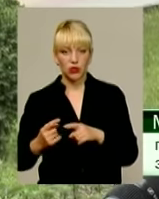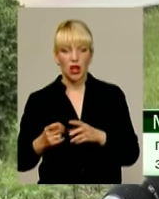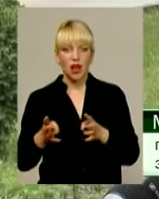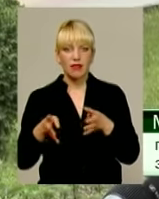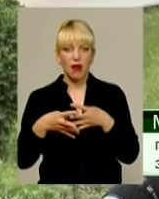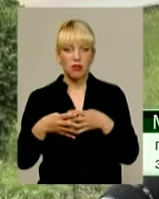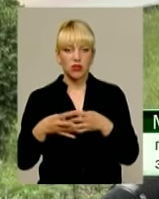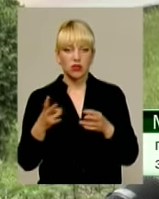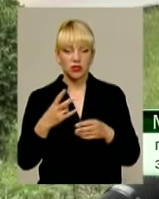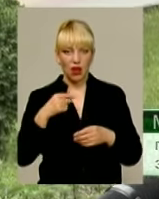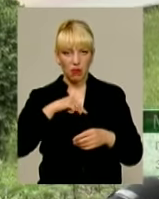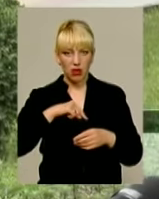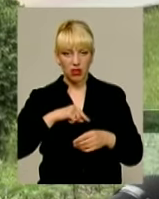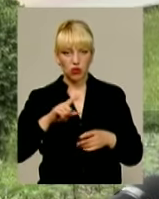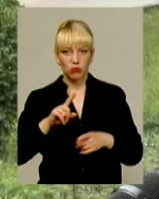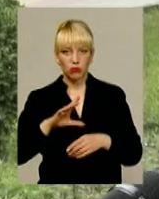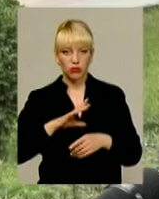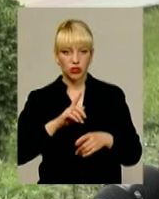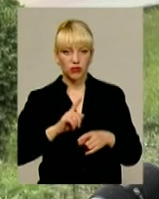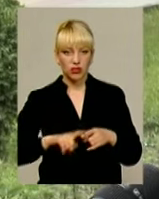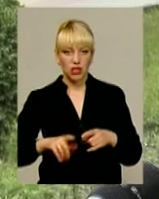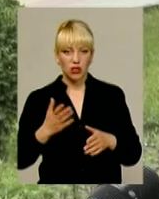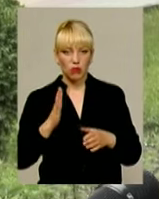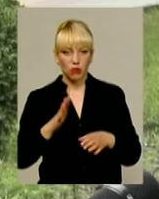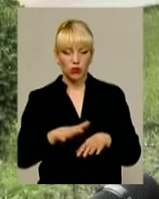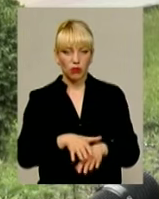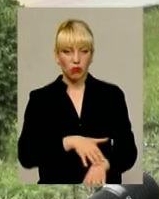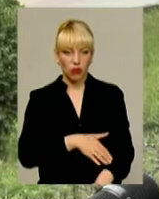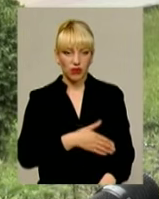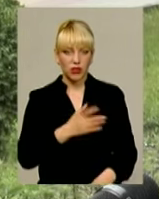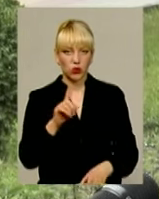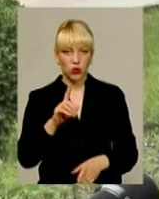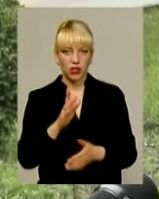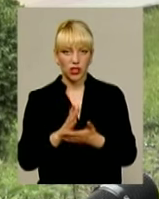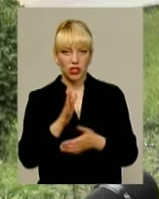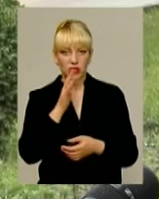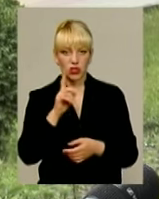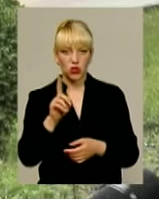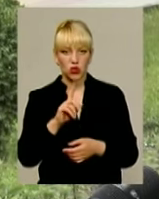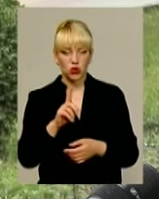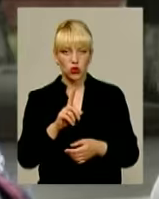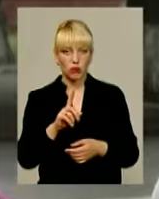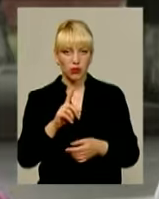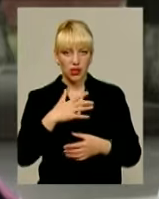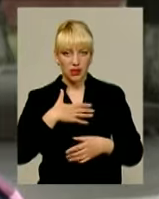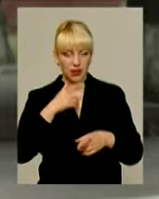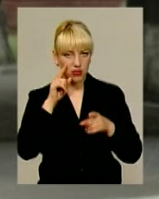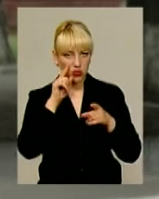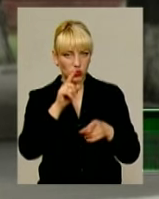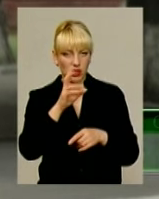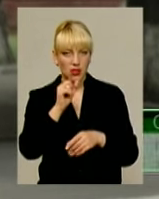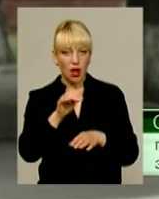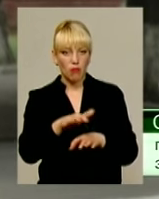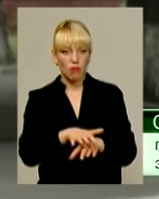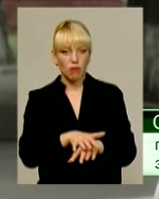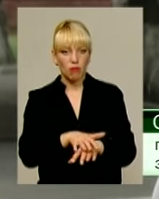треба буде настроїтись на швидке. Якщо буде повільний, то є час, щоб настроїтись на повільні і стріляти. Складніше було на